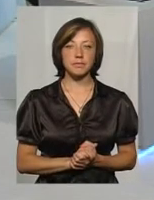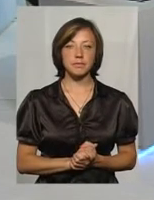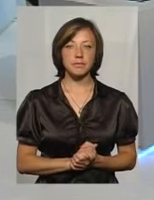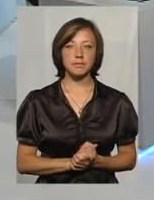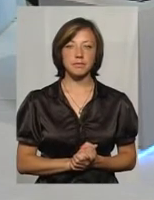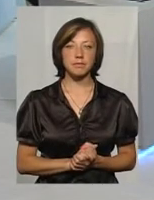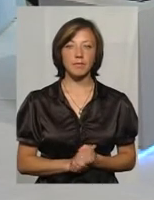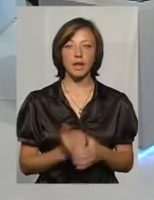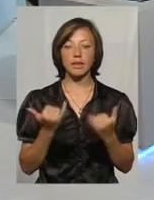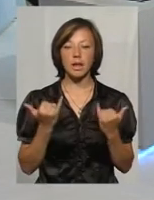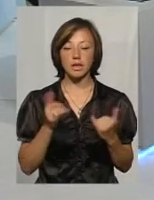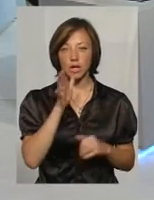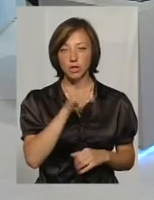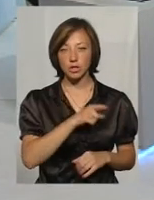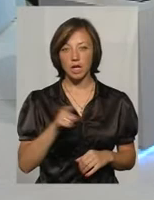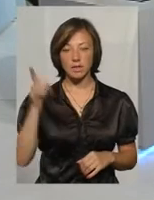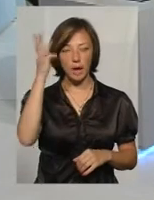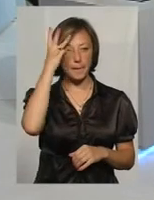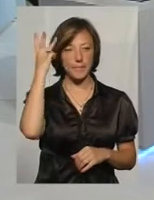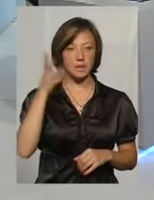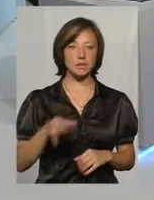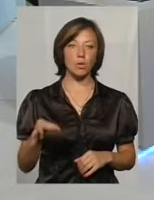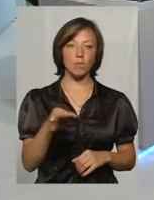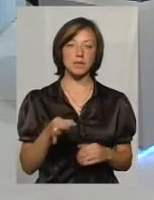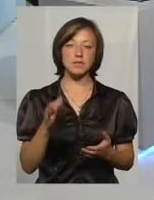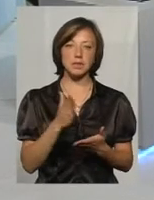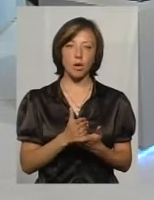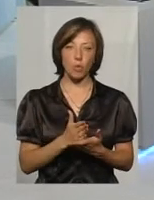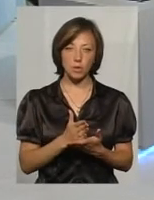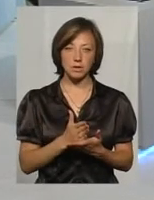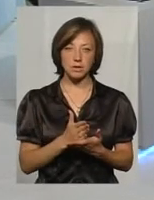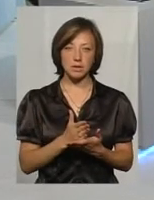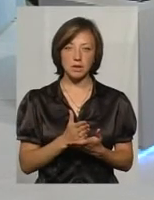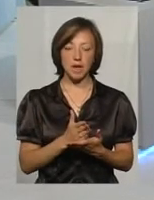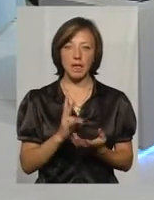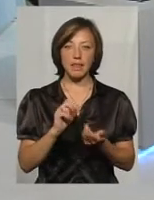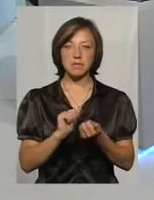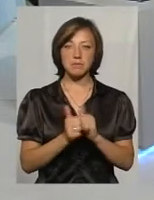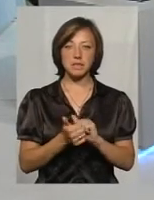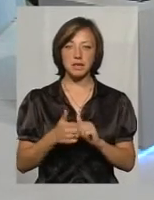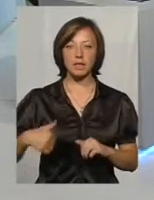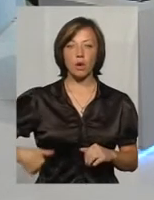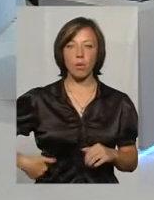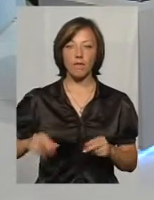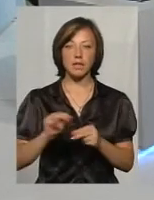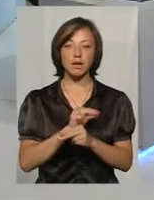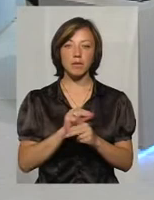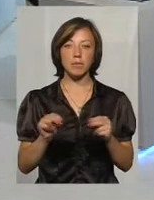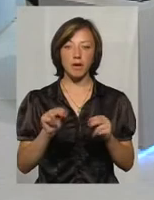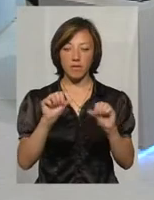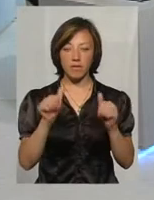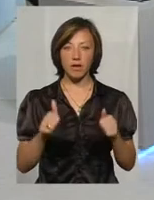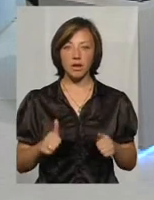На даний час в Хмельницькій області знаходиться на замісній нерковій терапії у вигляді гемодіалізу і